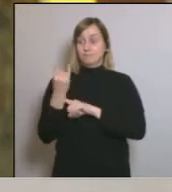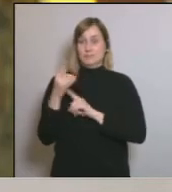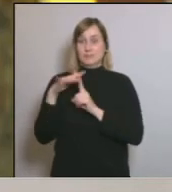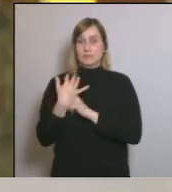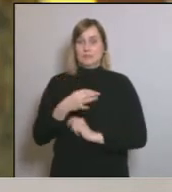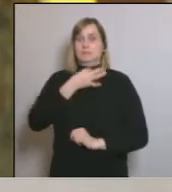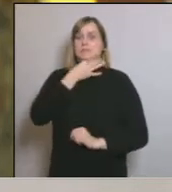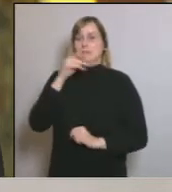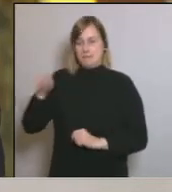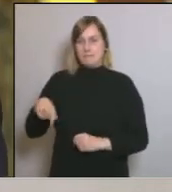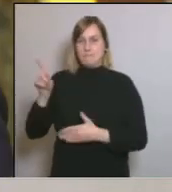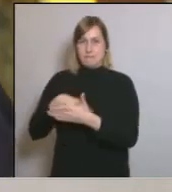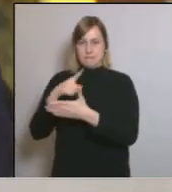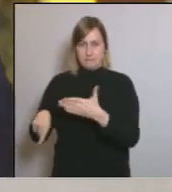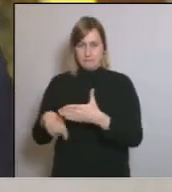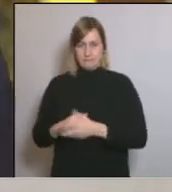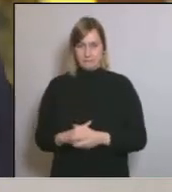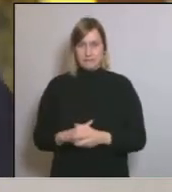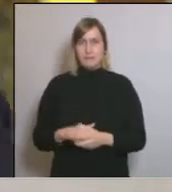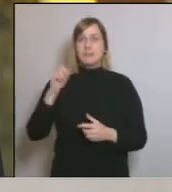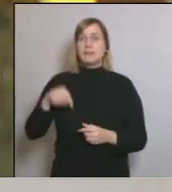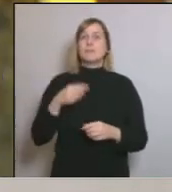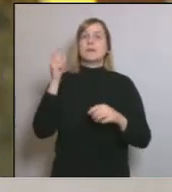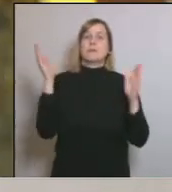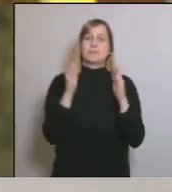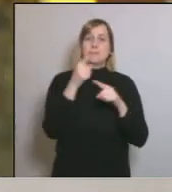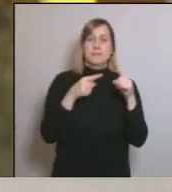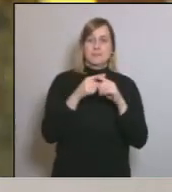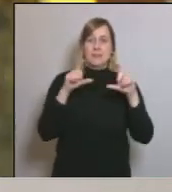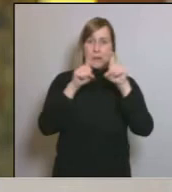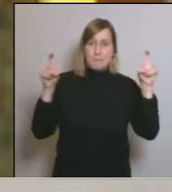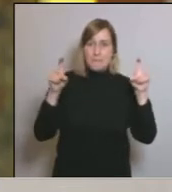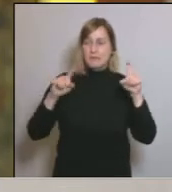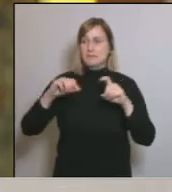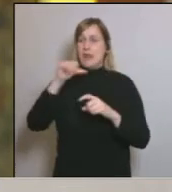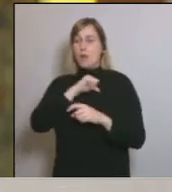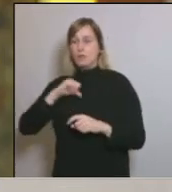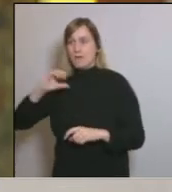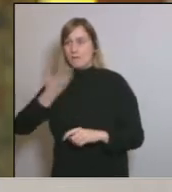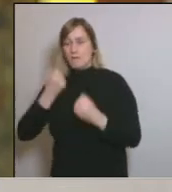els efectes de la pandèmia i de les pimes i dels autònoms més afectats per la pandèmia.